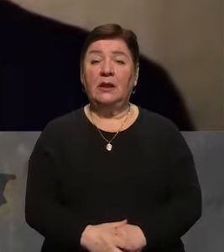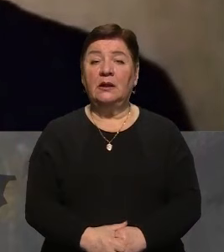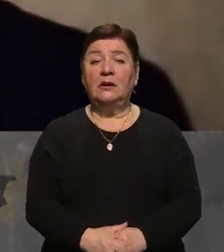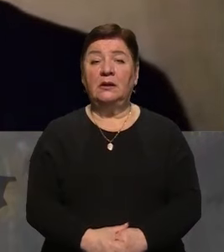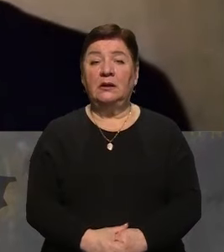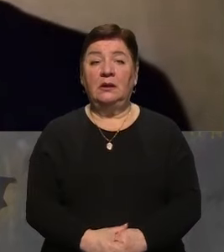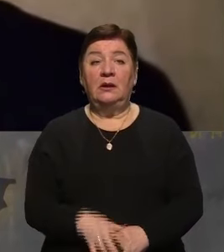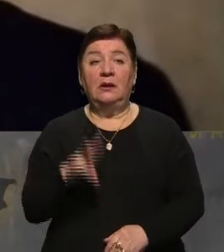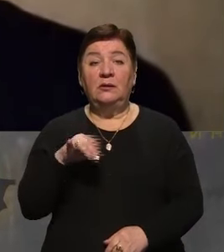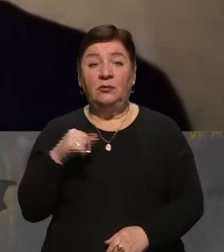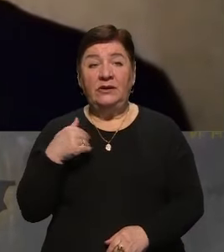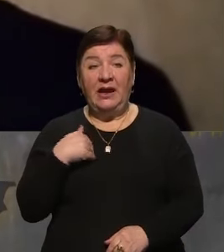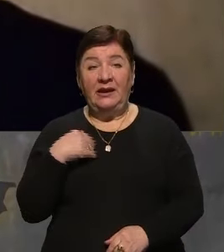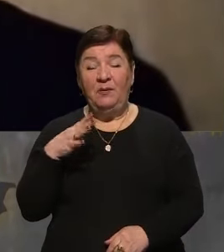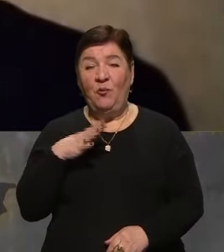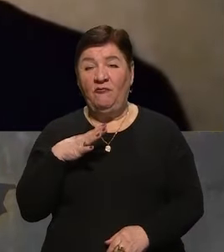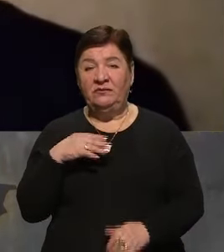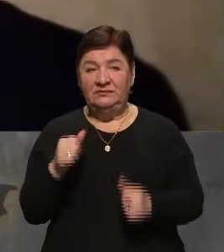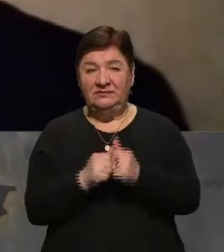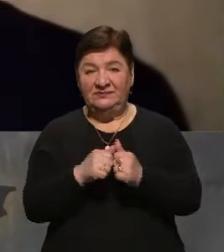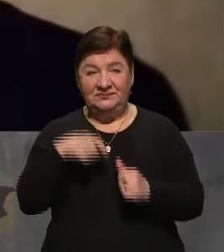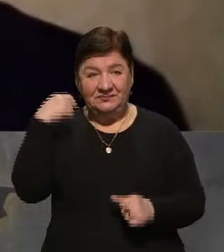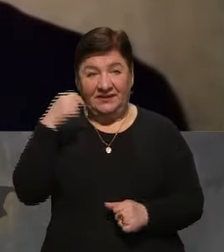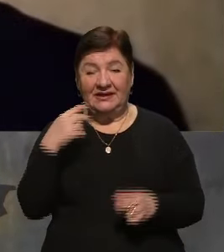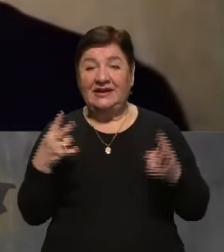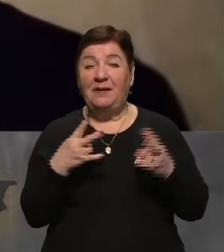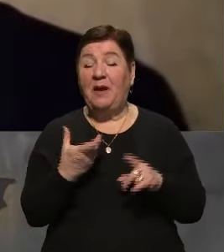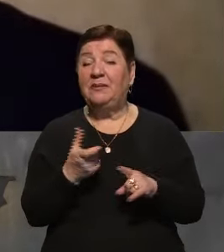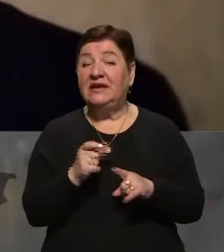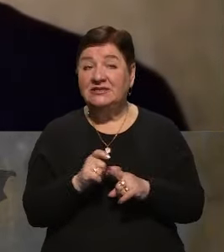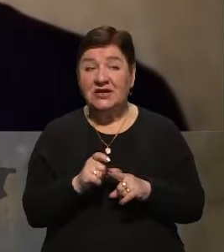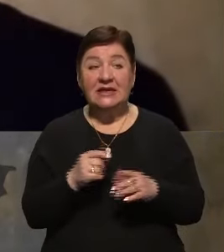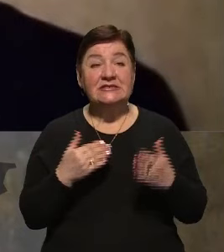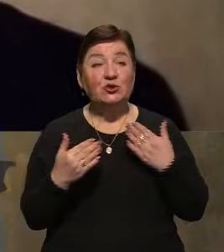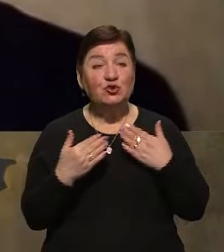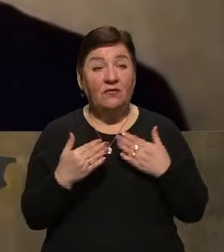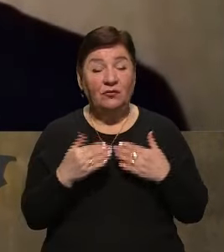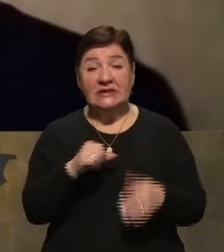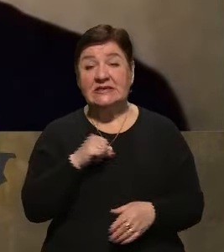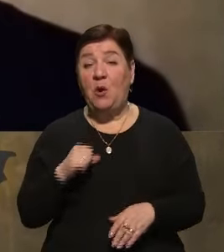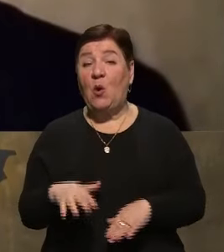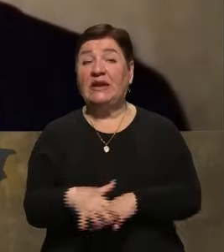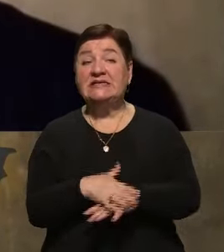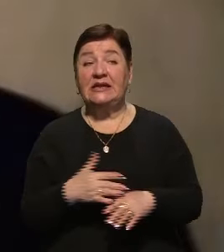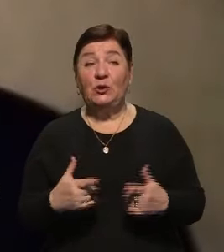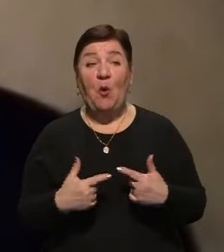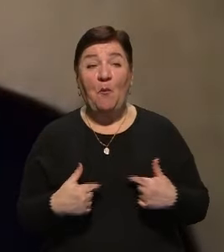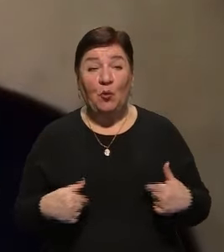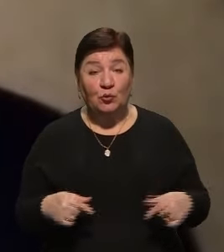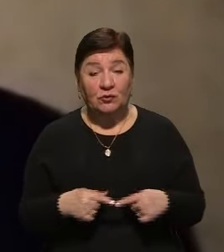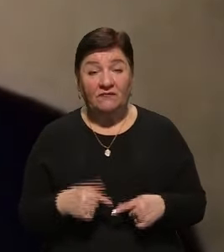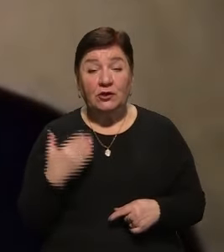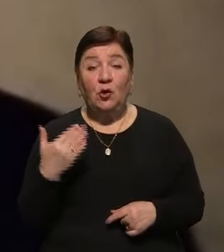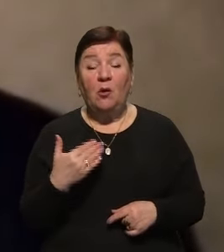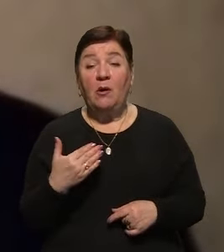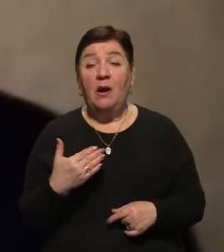Я не був поруч з президентом, це більше до нього треба запитання. А стосовно самого населеного пункту, по-перше, від нього майже нічого